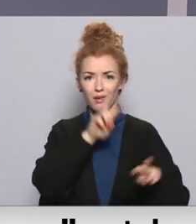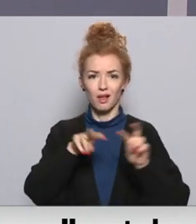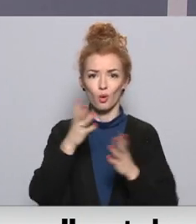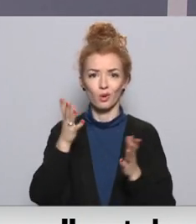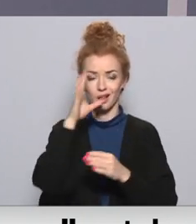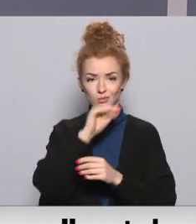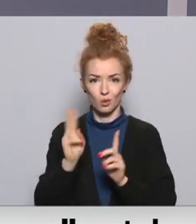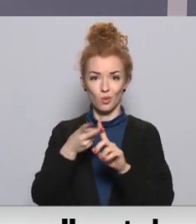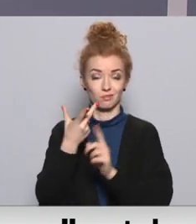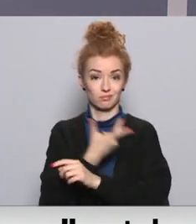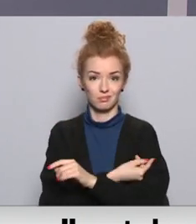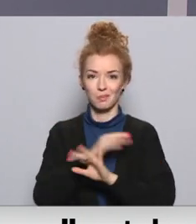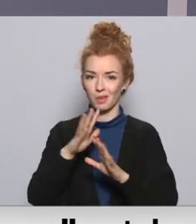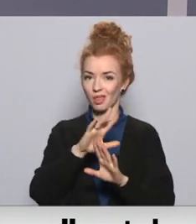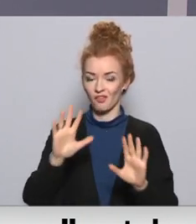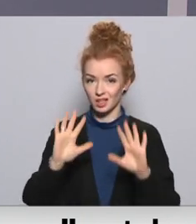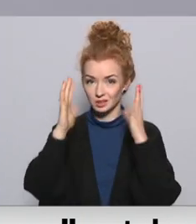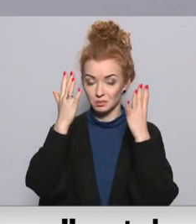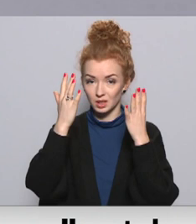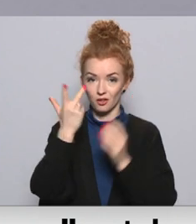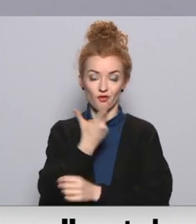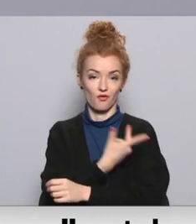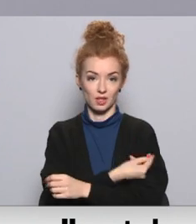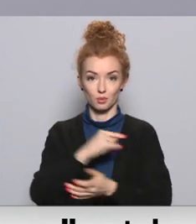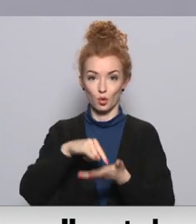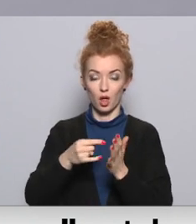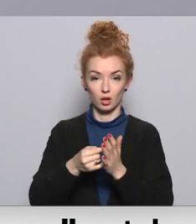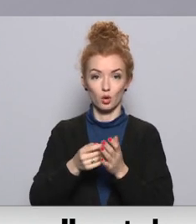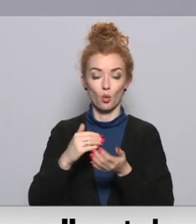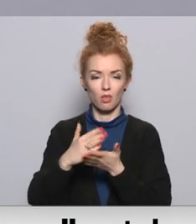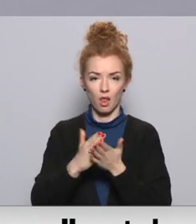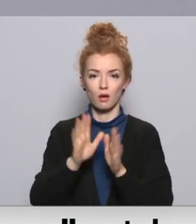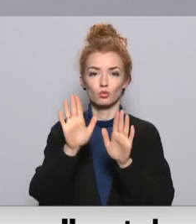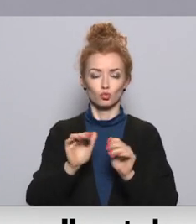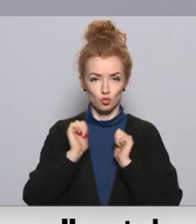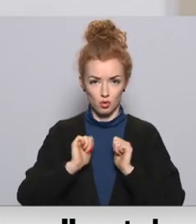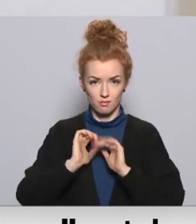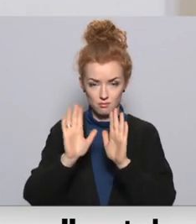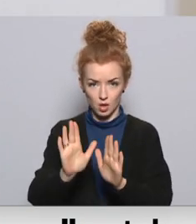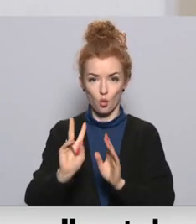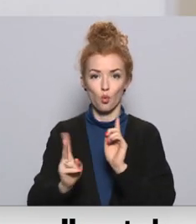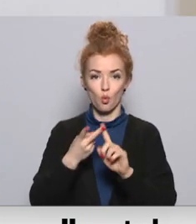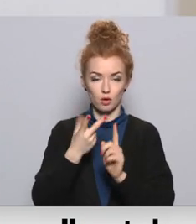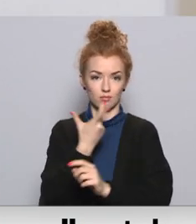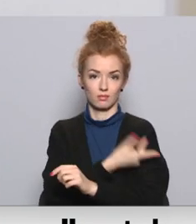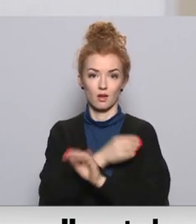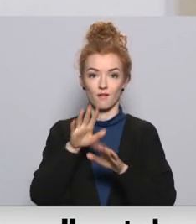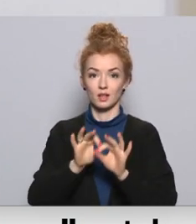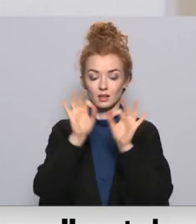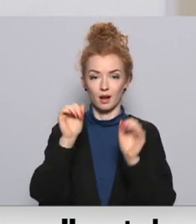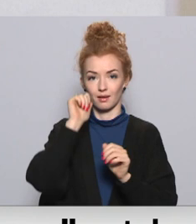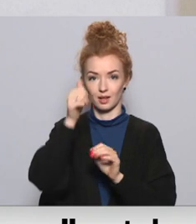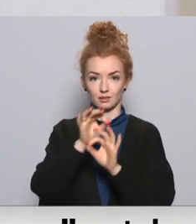vakcīnas devai, taču nesekmīgi. Vakcinācijas projekti nodaļā mierina – otru vakcīnas devu varēs saņemt no rītdienas.